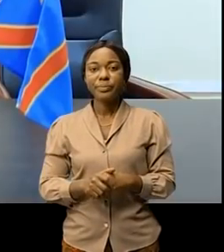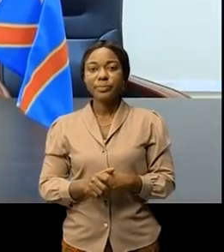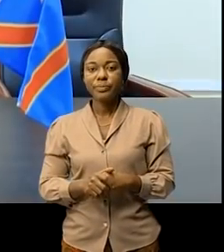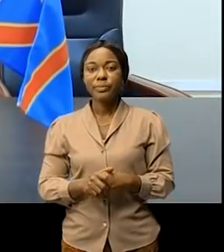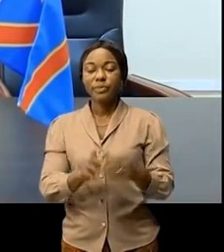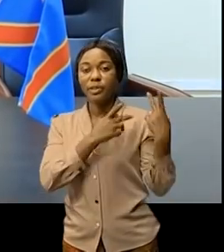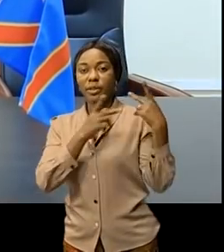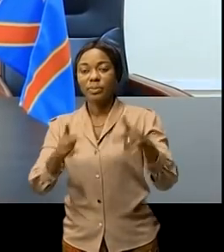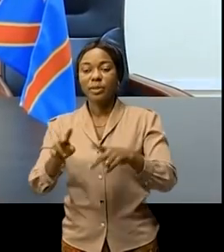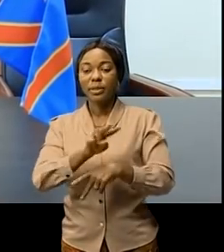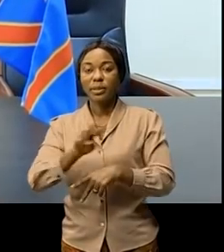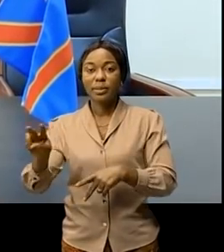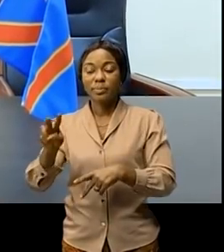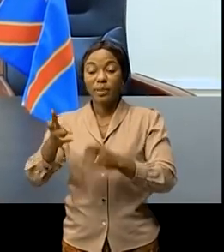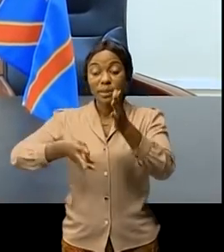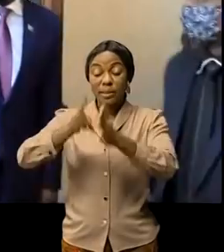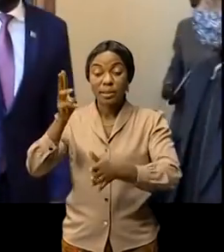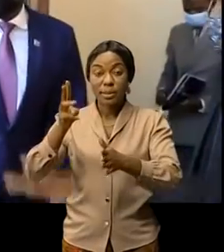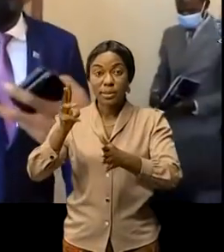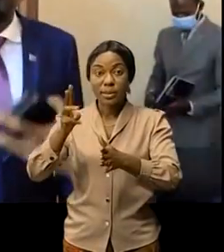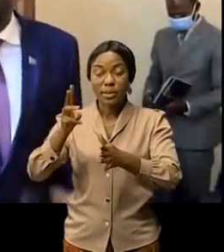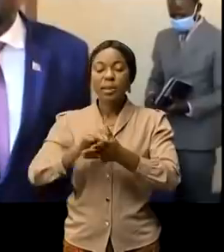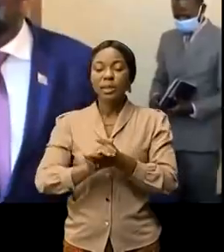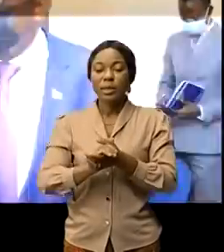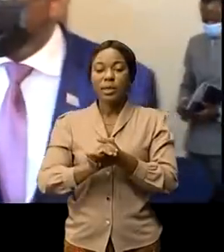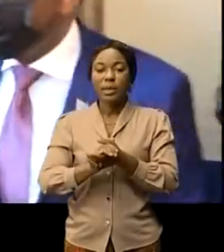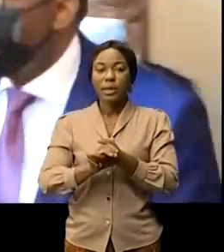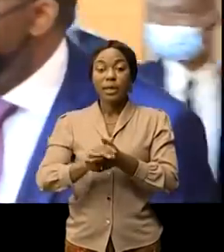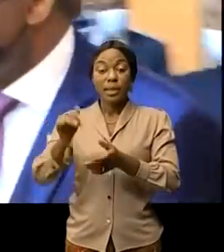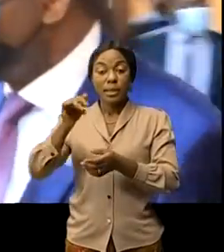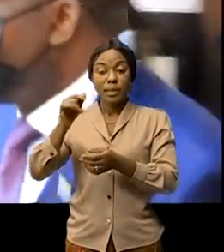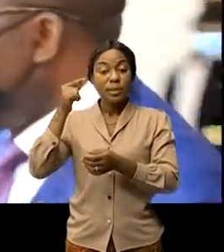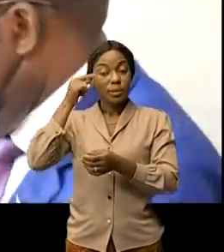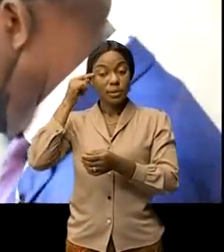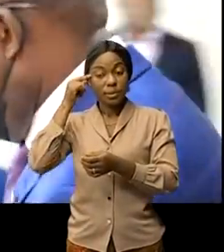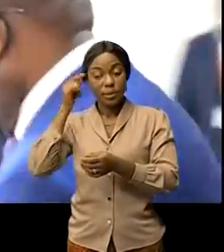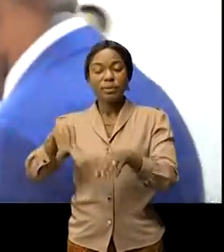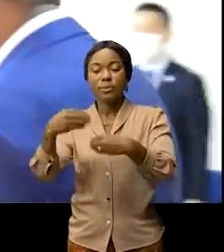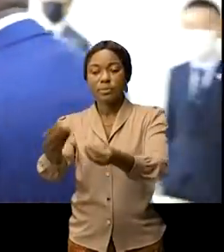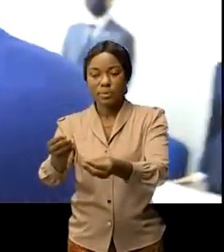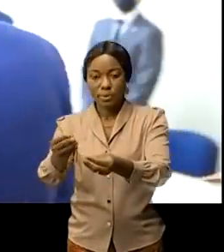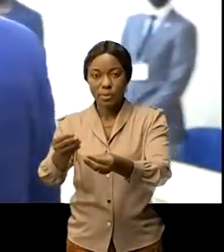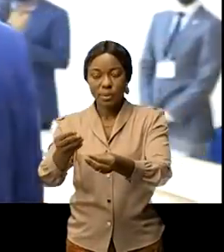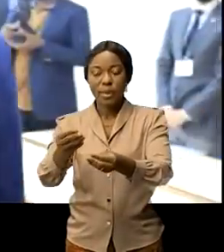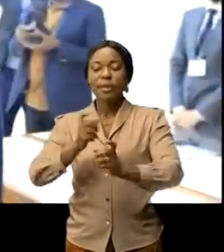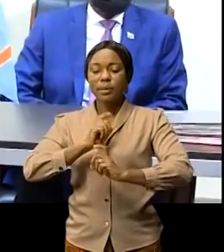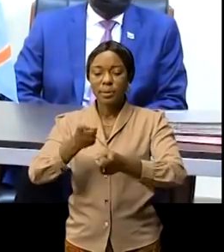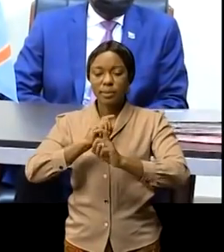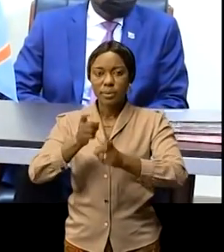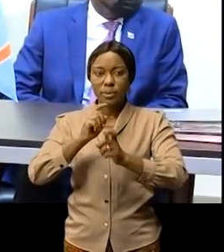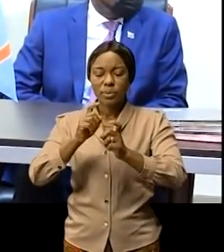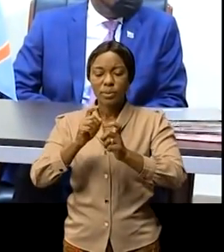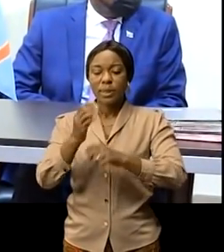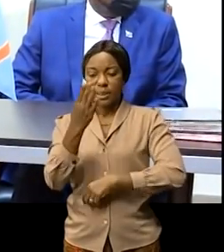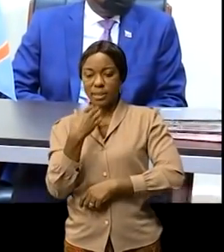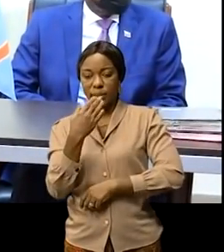Depuis 2004, le Japon, dans le cadre du fonds de contrepartie, fait des dons des milliers de tenderies à la République démocratique du